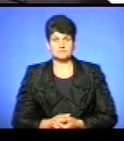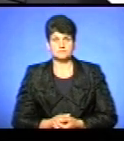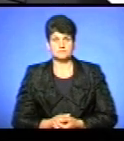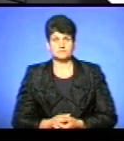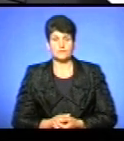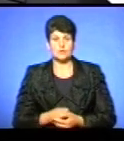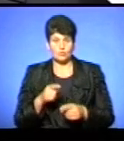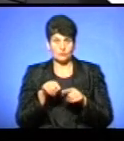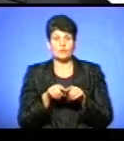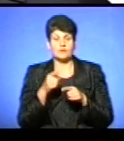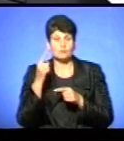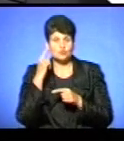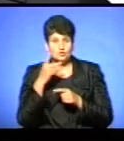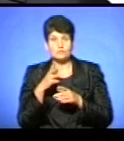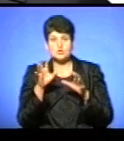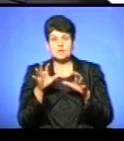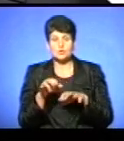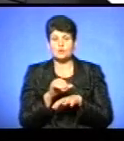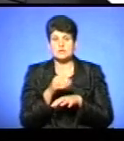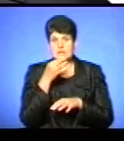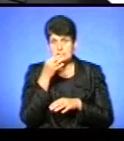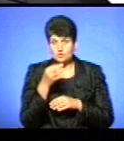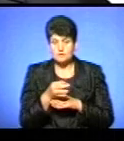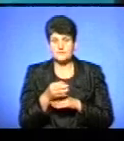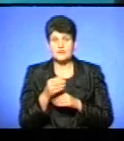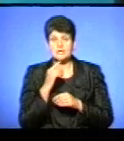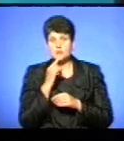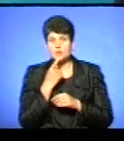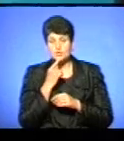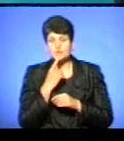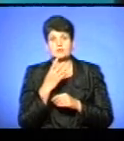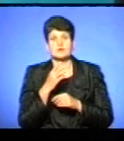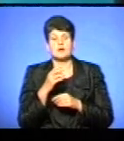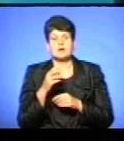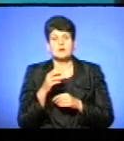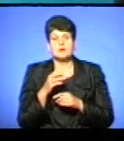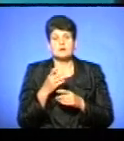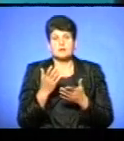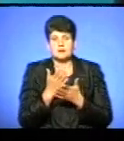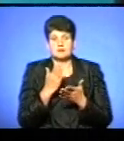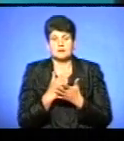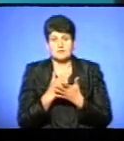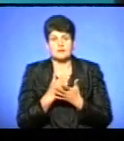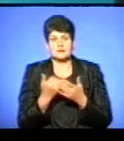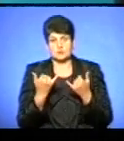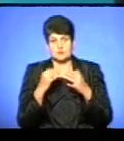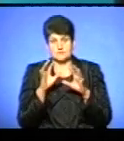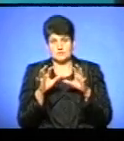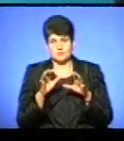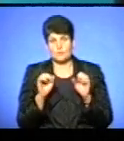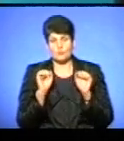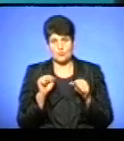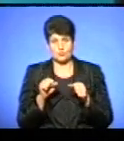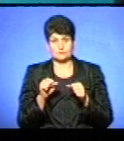Ну, теж ми почули і про закордонний досвід, і про труднощі і лайфхаки, такі, як з нинішнім законодавством можна